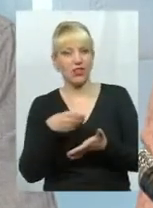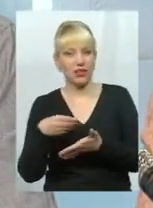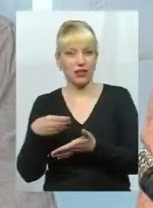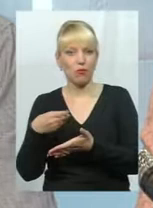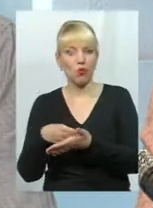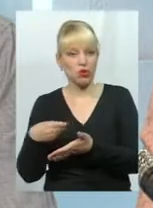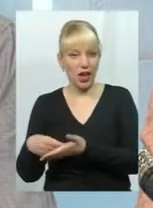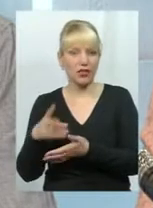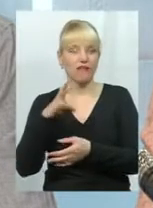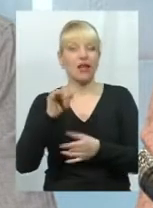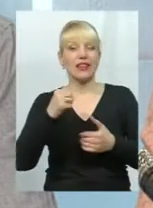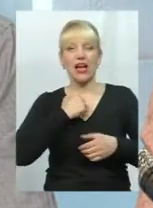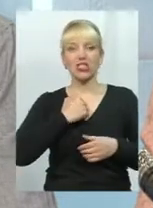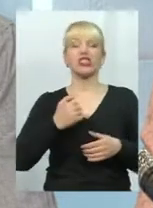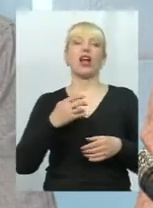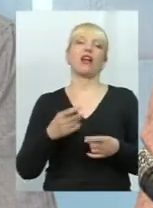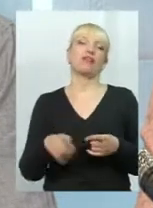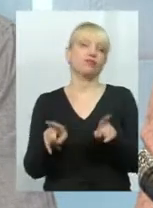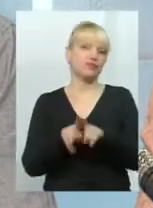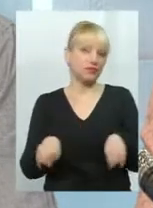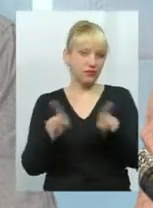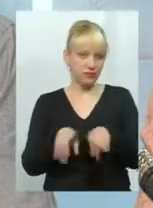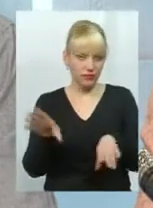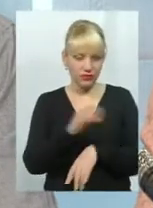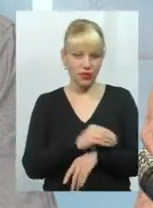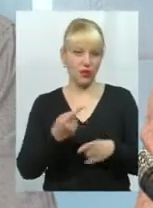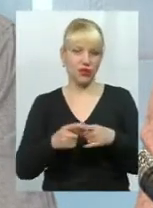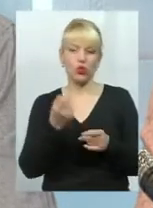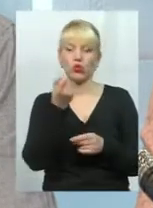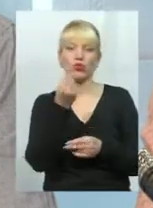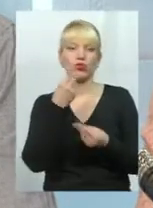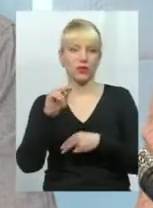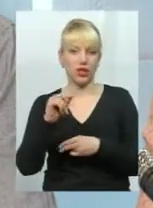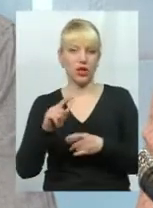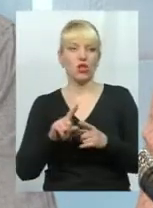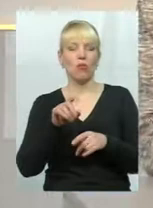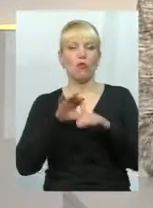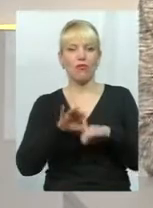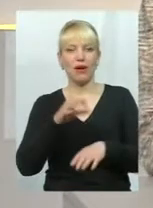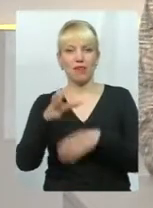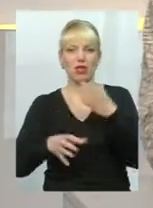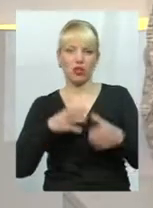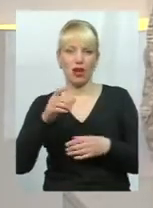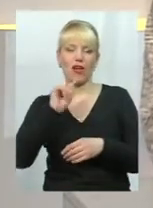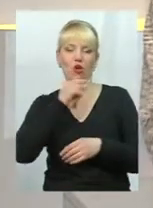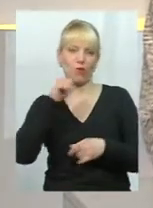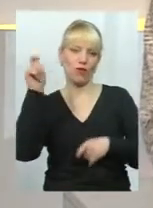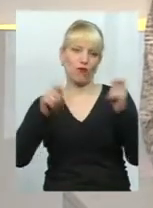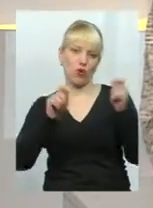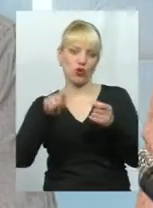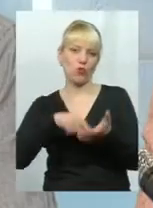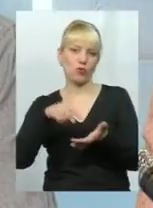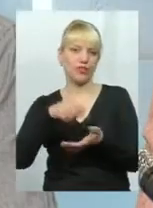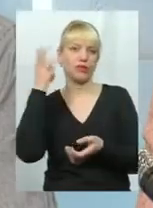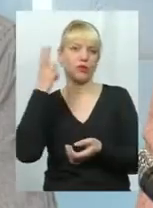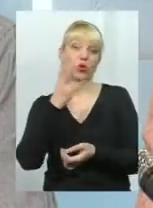сьогоднішній день віз і понині там, трошечки сталося зрушення з проведенням Міжнародного економічного форуму в Хмельницькому.